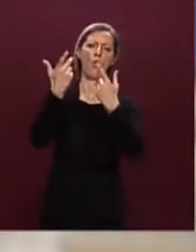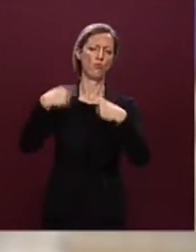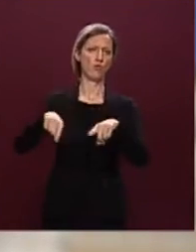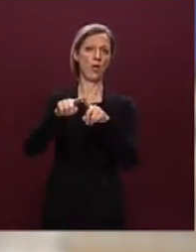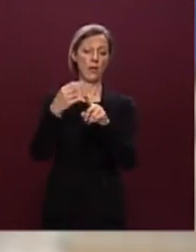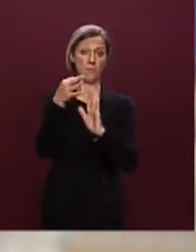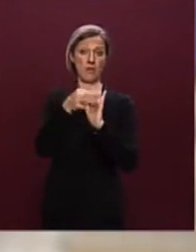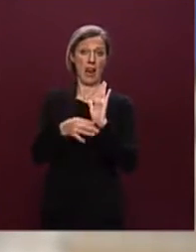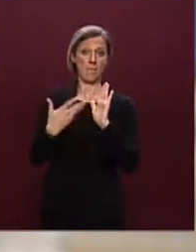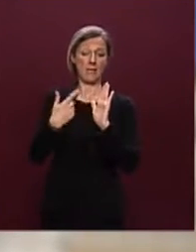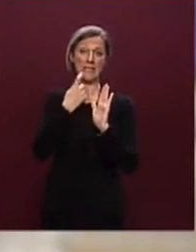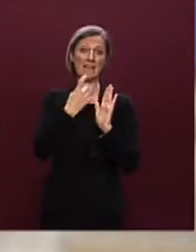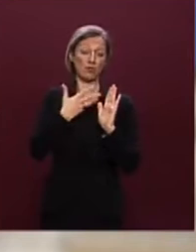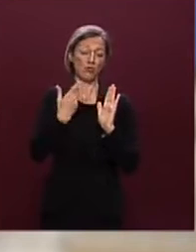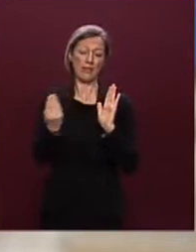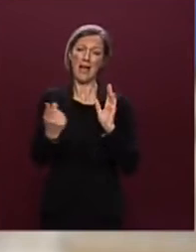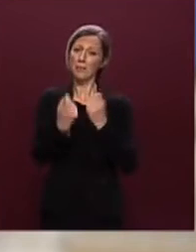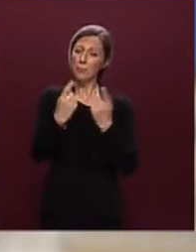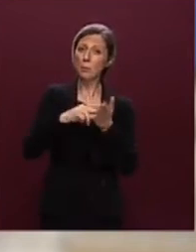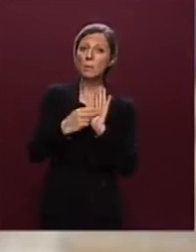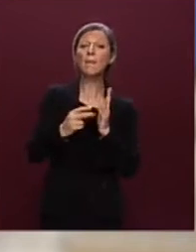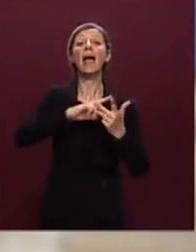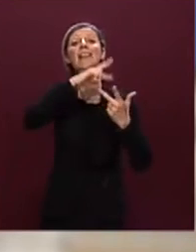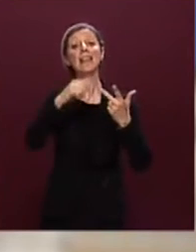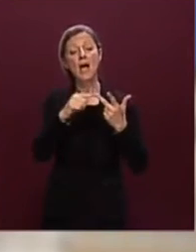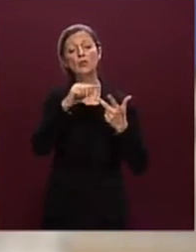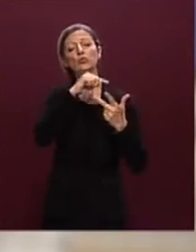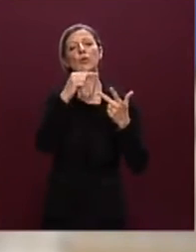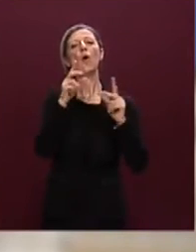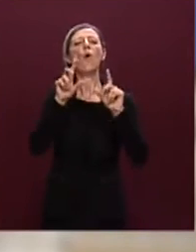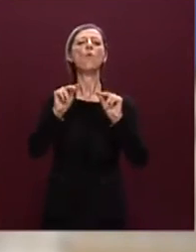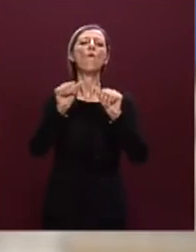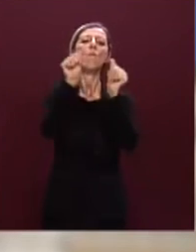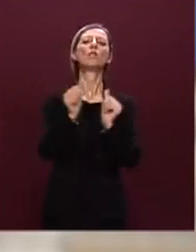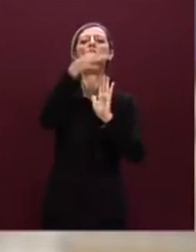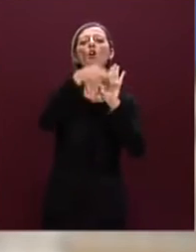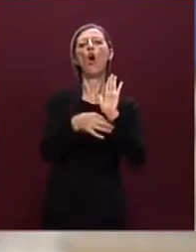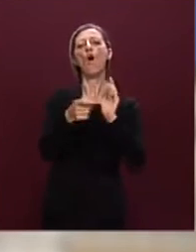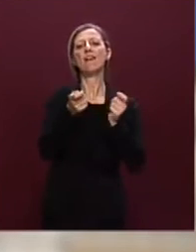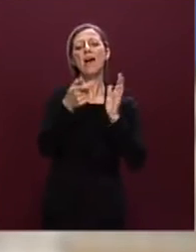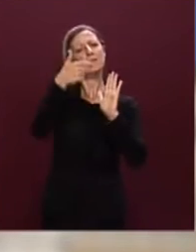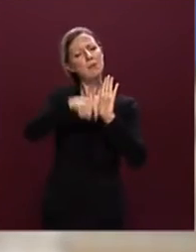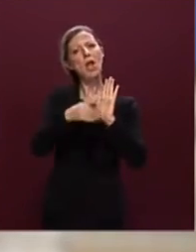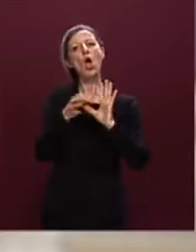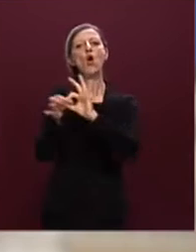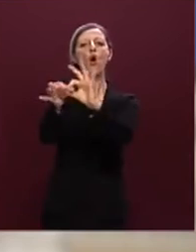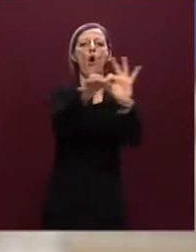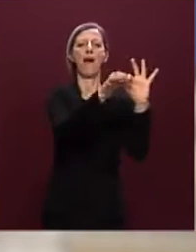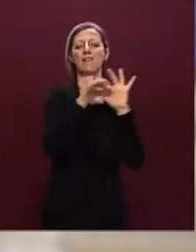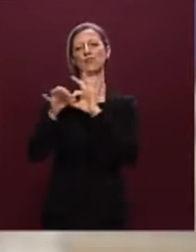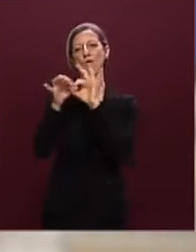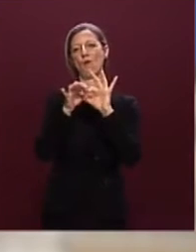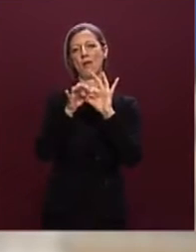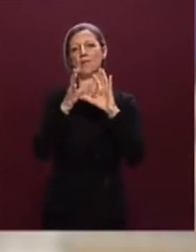elementi di criticità ai quali abbiamo fatto riferimento. Il terzo punto è un nuovo modello di governance per la coesione e proprio per il lavoro che